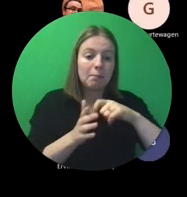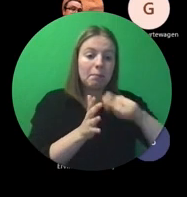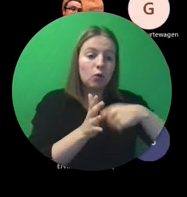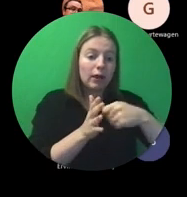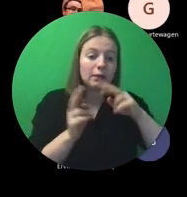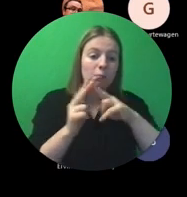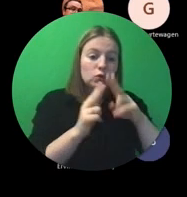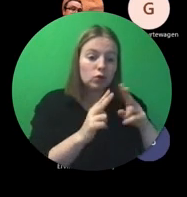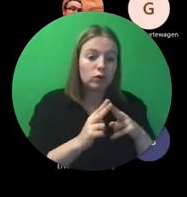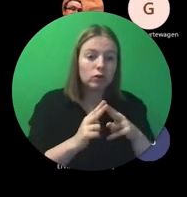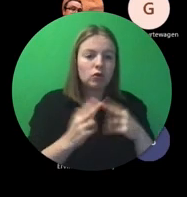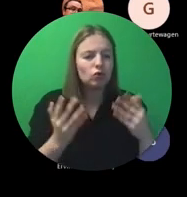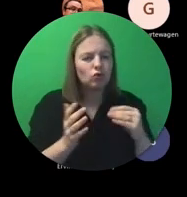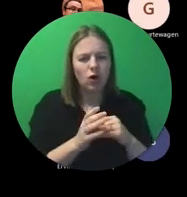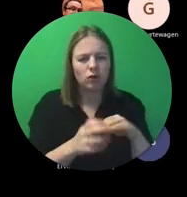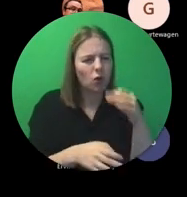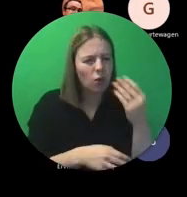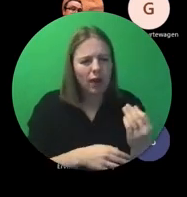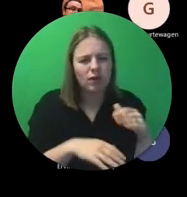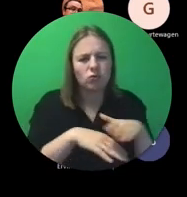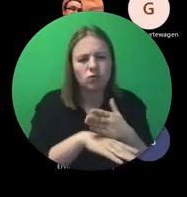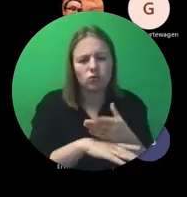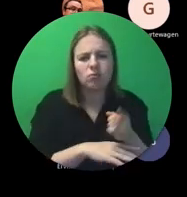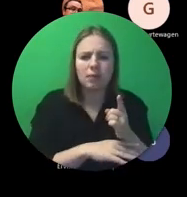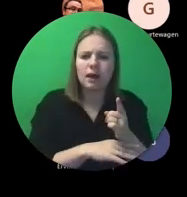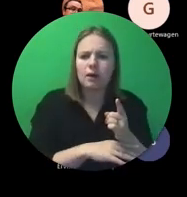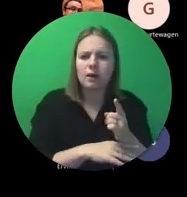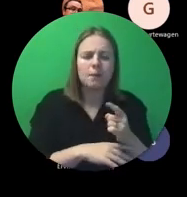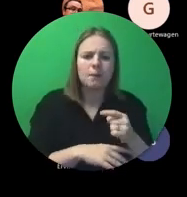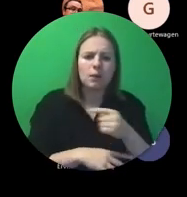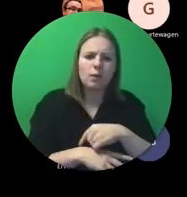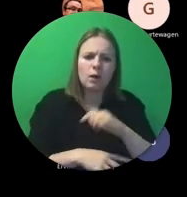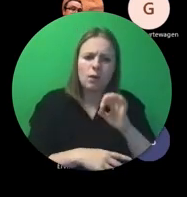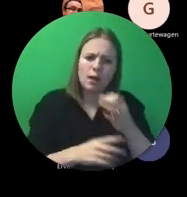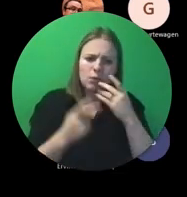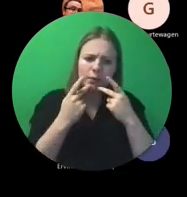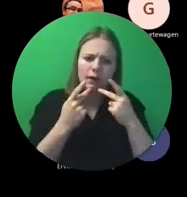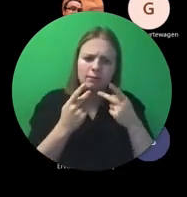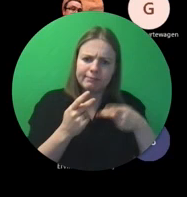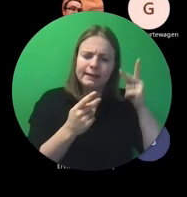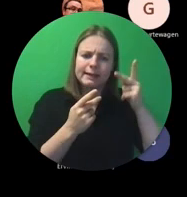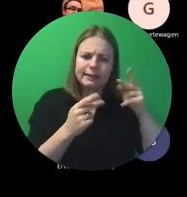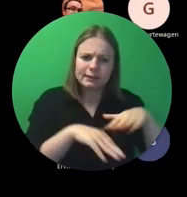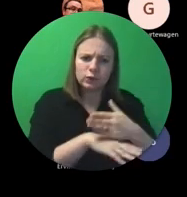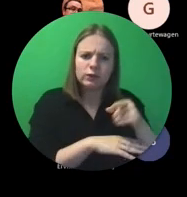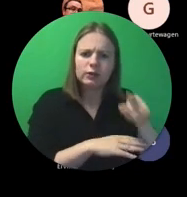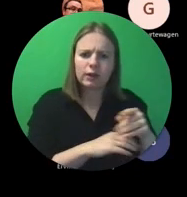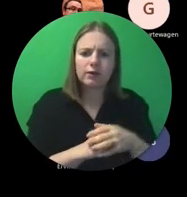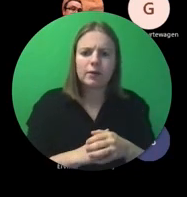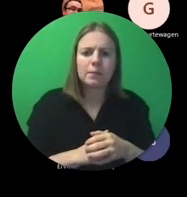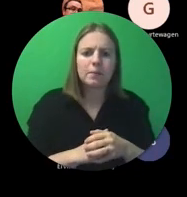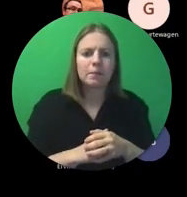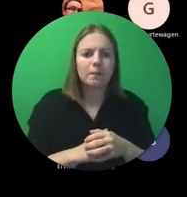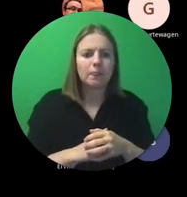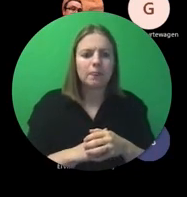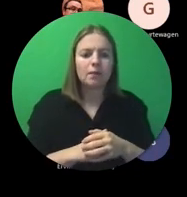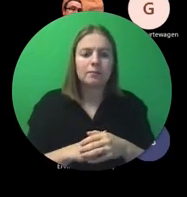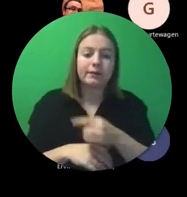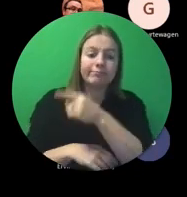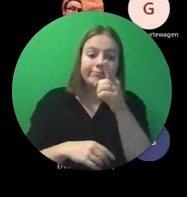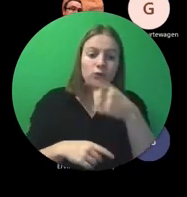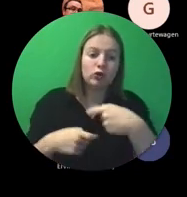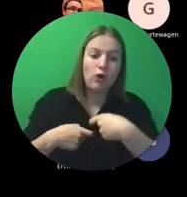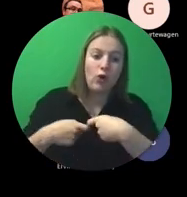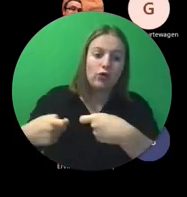gebeuren doen we nog te weinig maar dit is het is iets waar we wel proberen werk van te maken uitnodiging is dan meestal van jullie aan ons